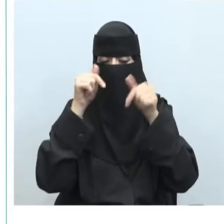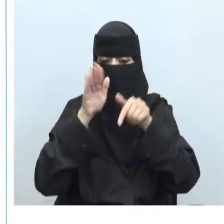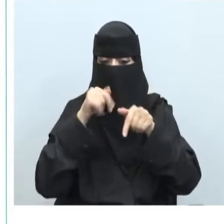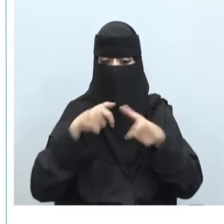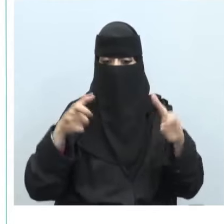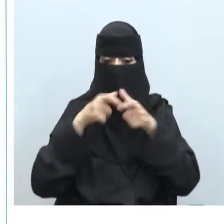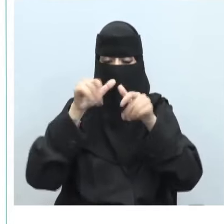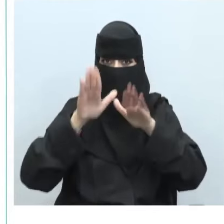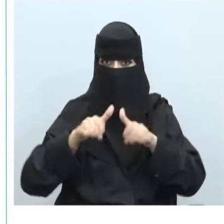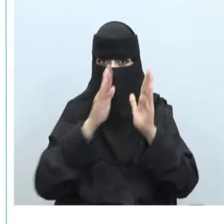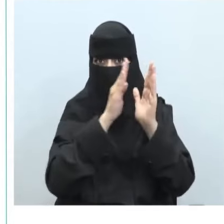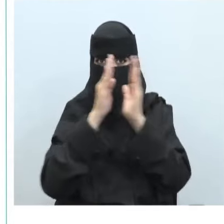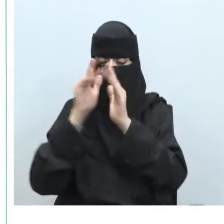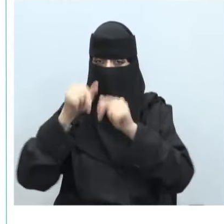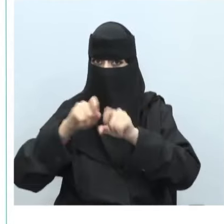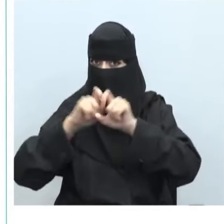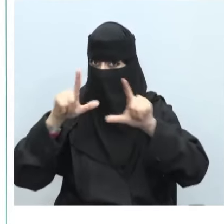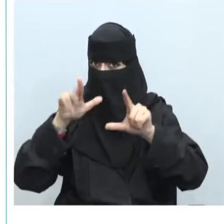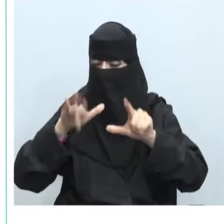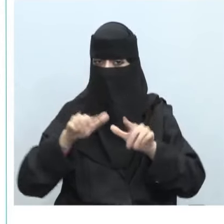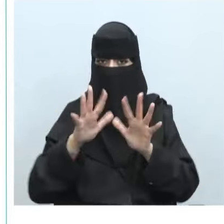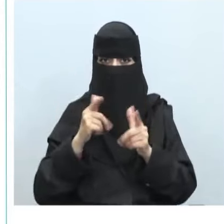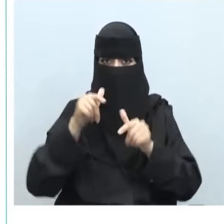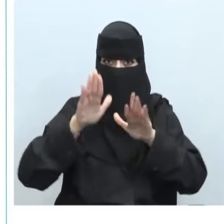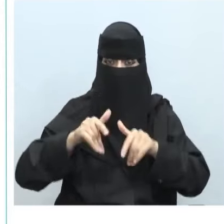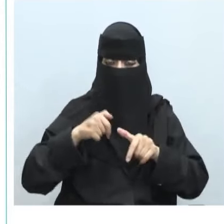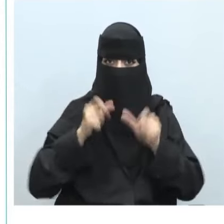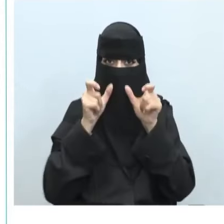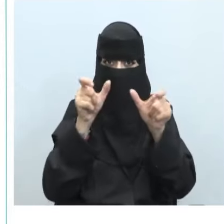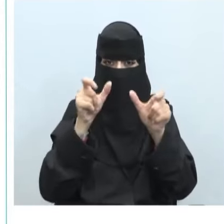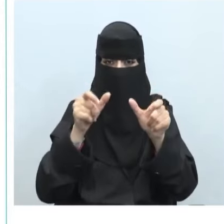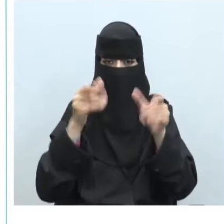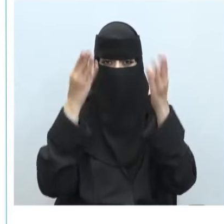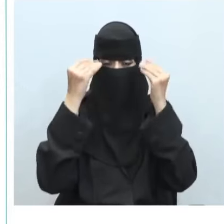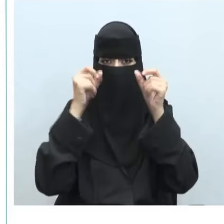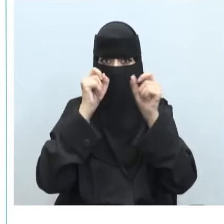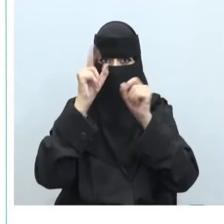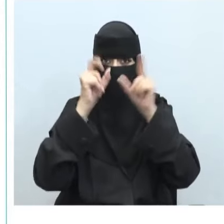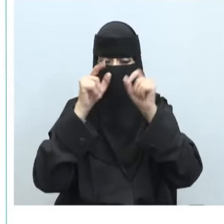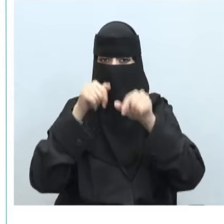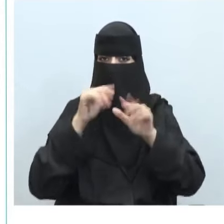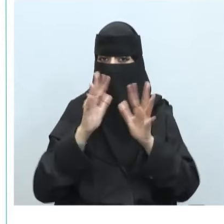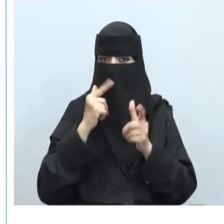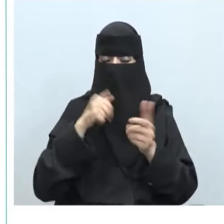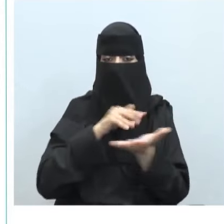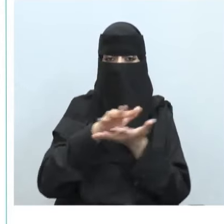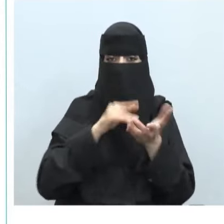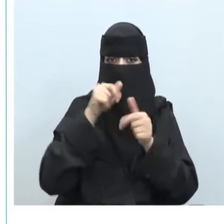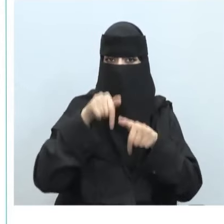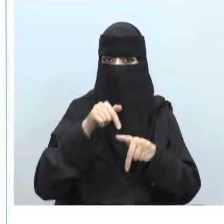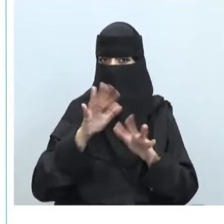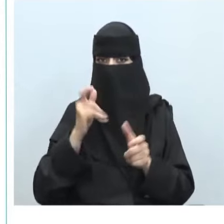هنا مجموعة من المواد التي توضح كيف يتم مكافحة جرائم المعلوماتية وما هي الجريمة وما هي عقوبة